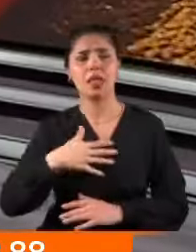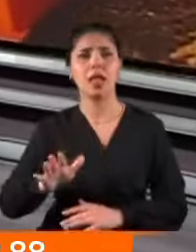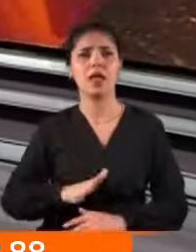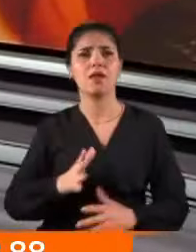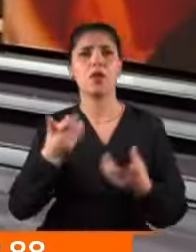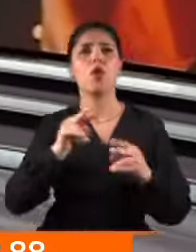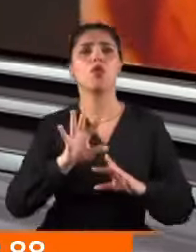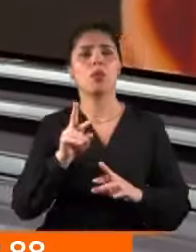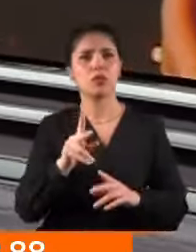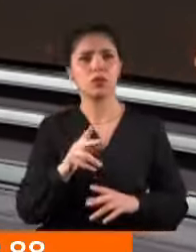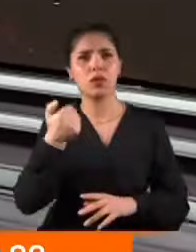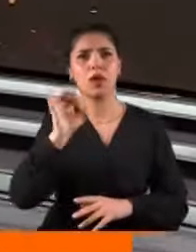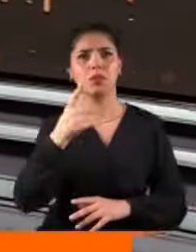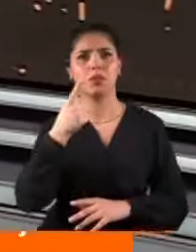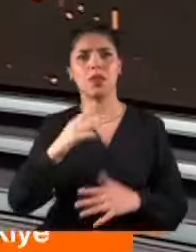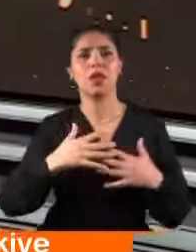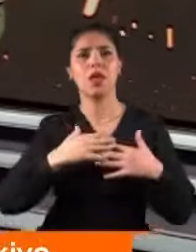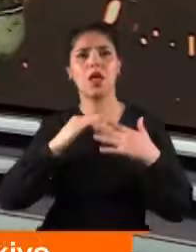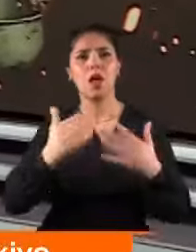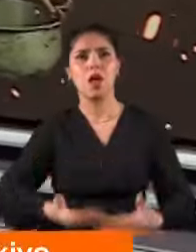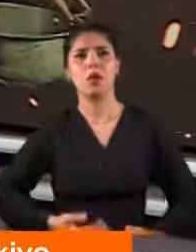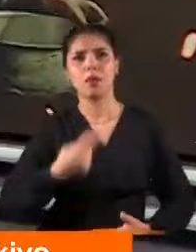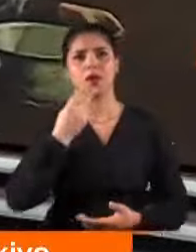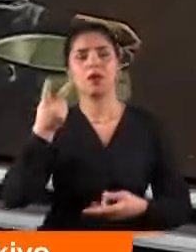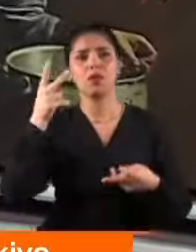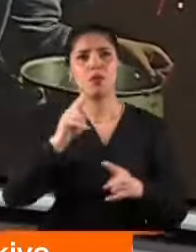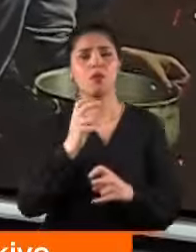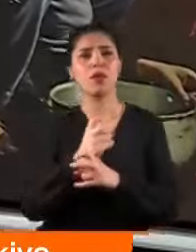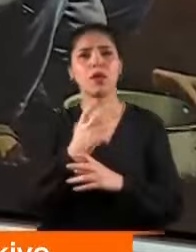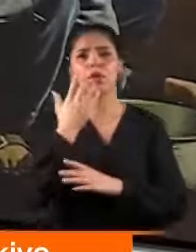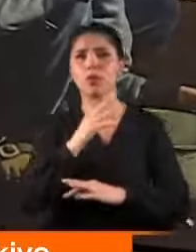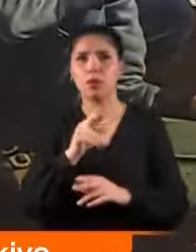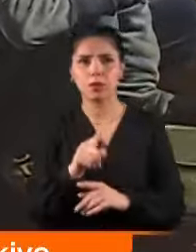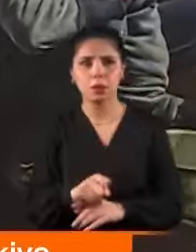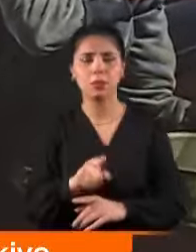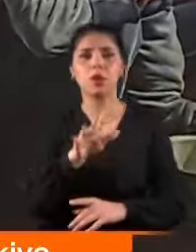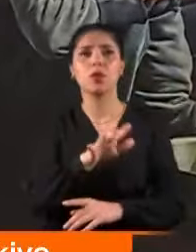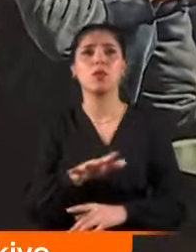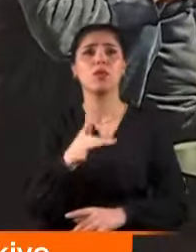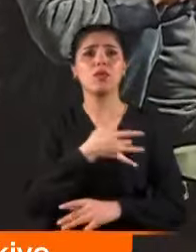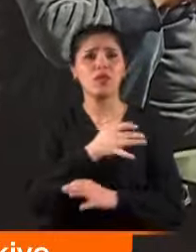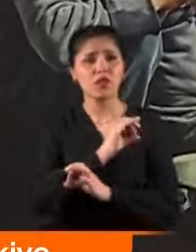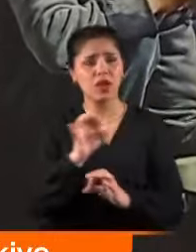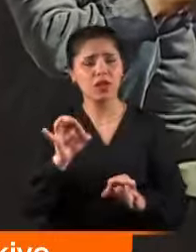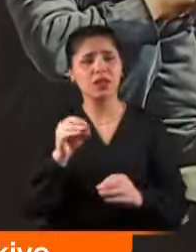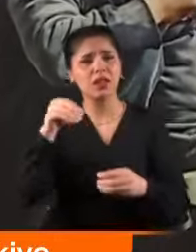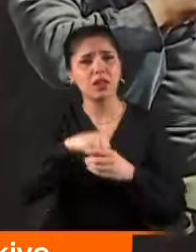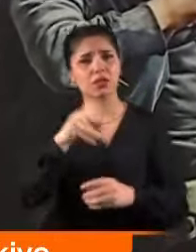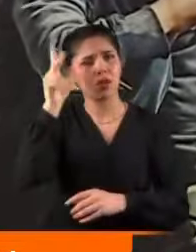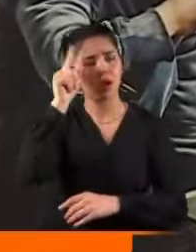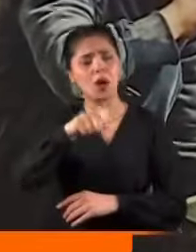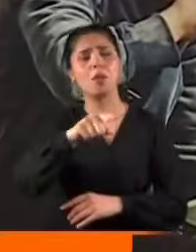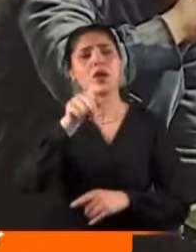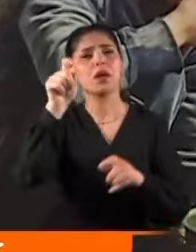60 bin hamile kadın ölüm tehlikesiyle karşı karşıya değilmiş ve bunca insansızlığının altında Amerika'nın